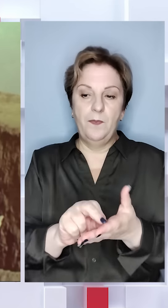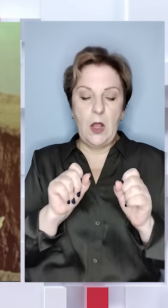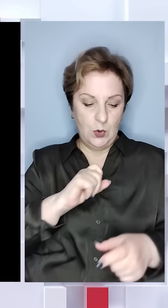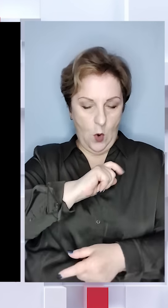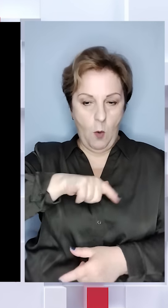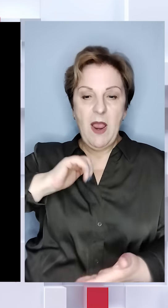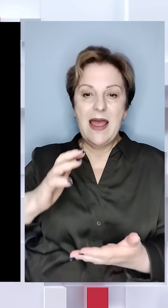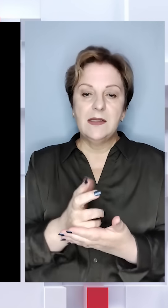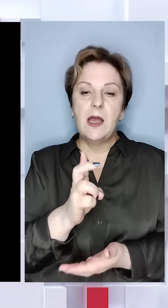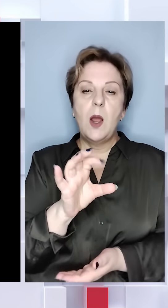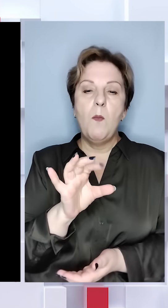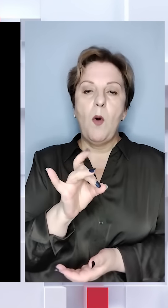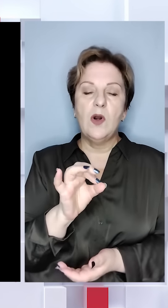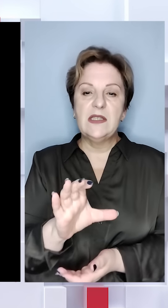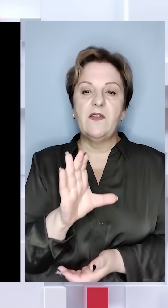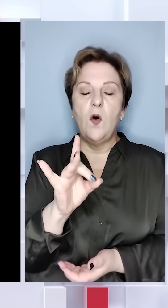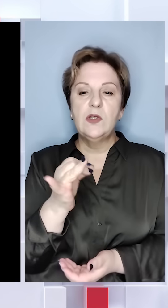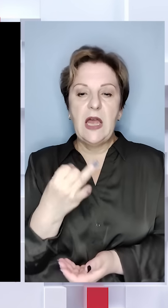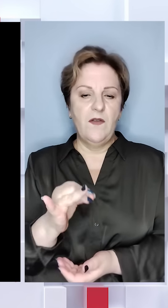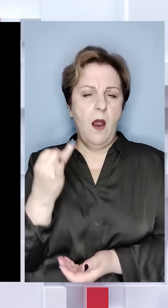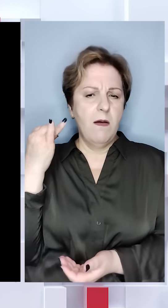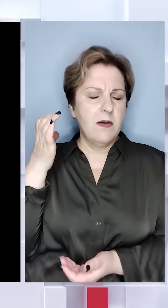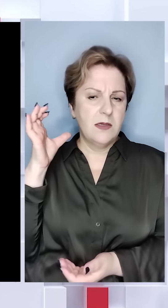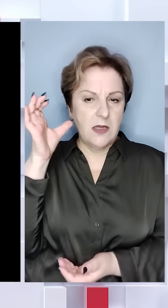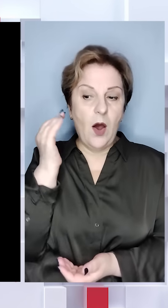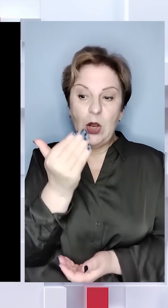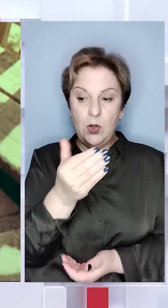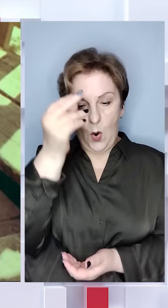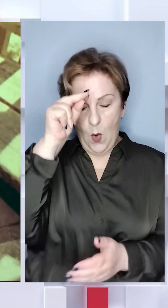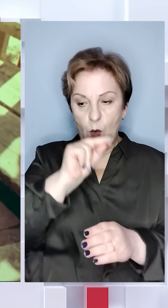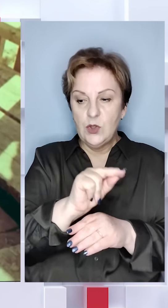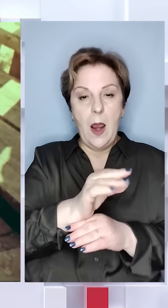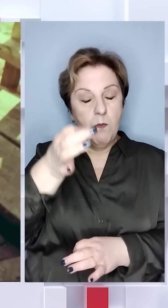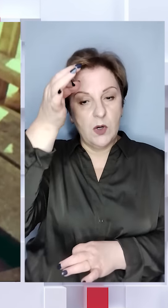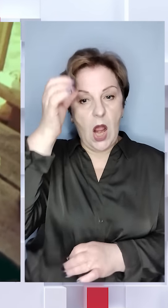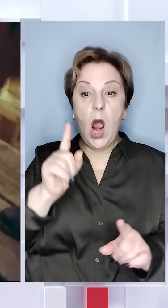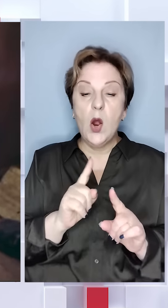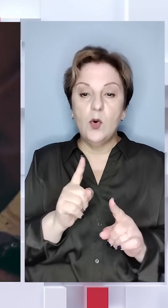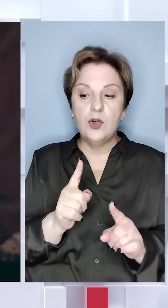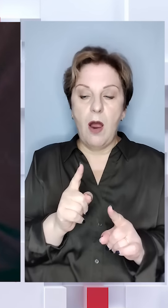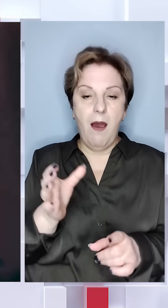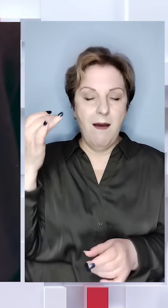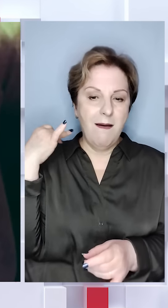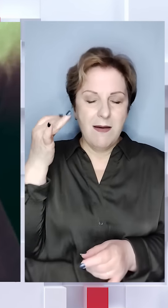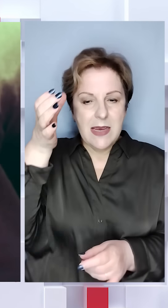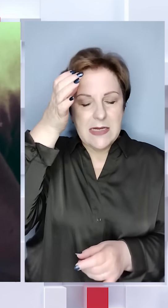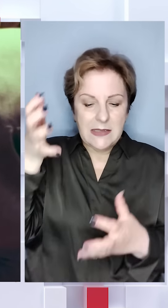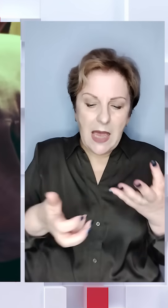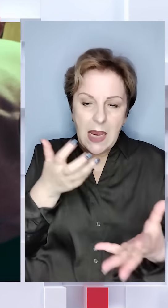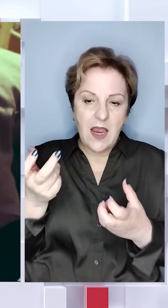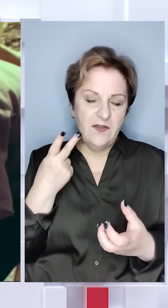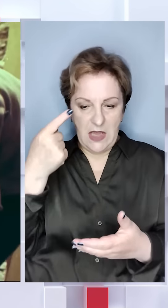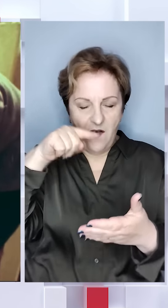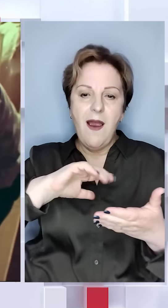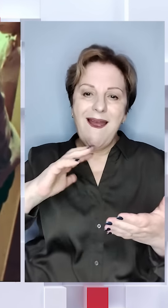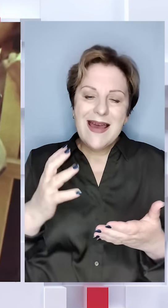Золоту пектораль знайшов Борис Мозелевський. Історик і його учень Мирослав Жуковський пригадує, що археолог завжди вірив,